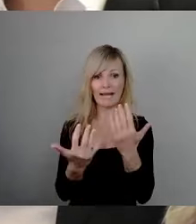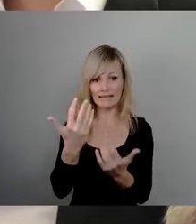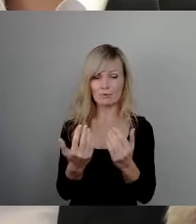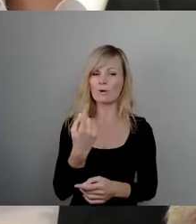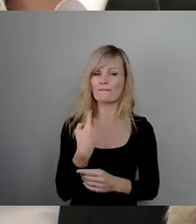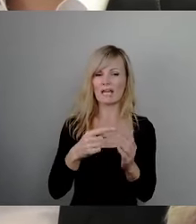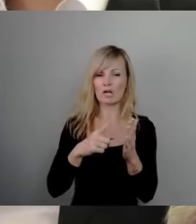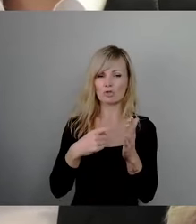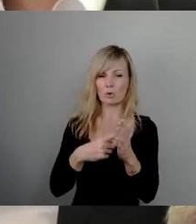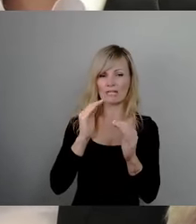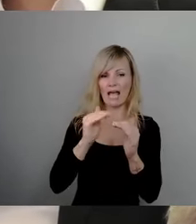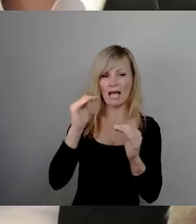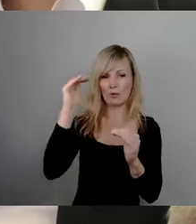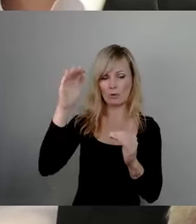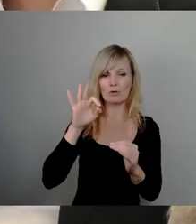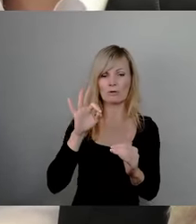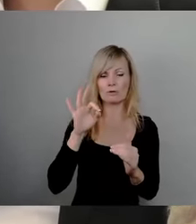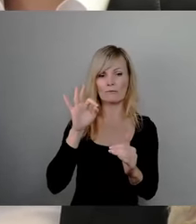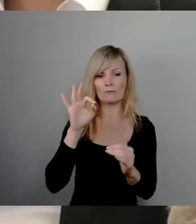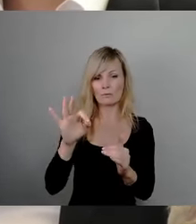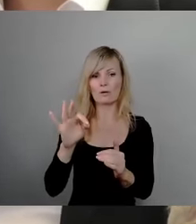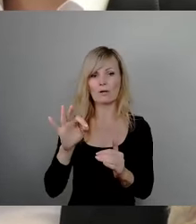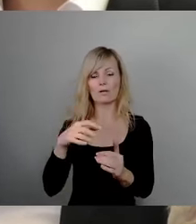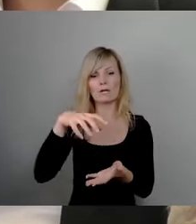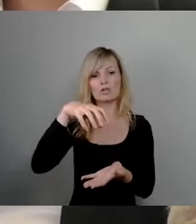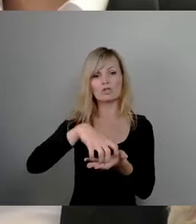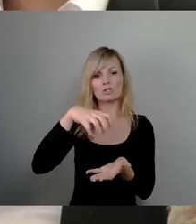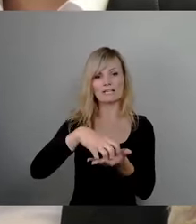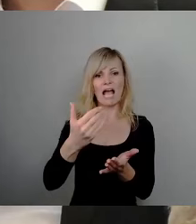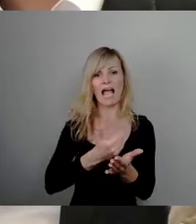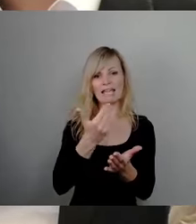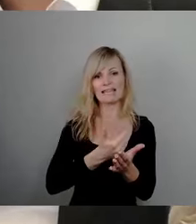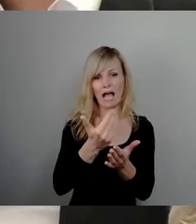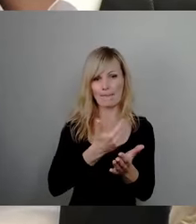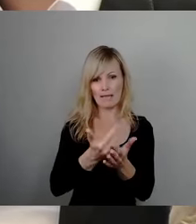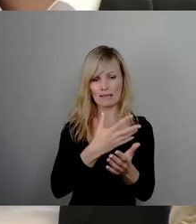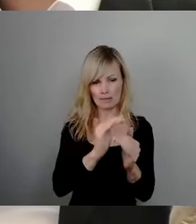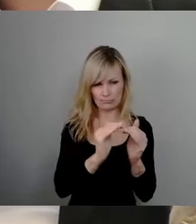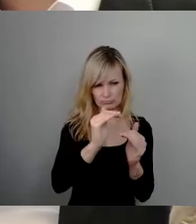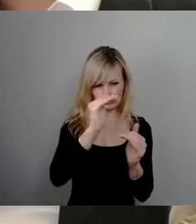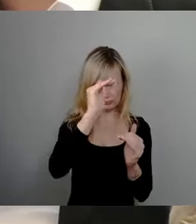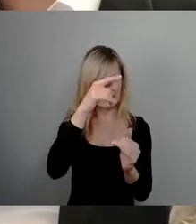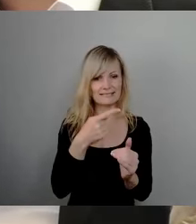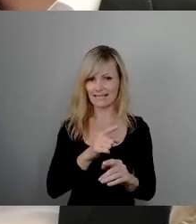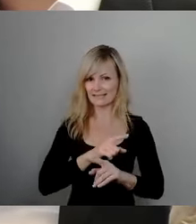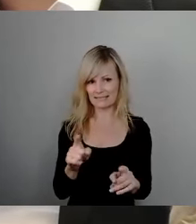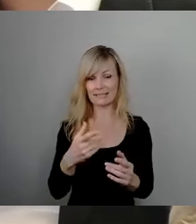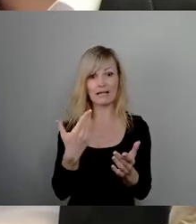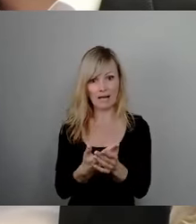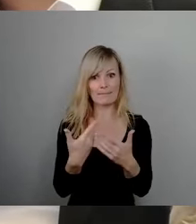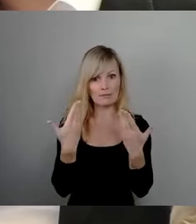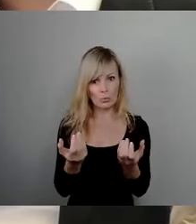eine Steuererhöhung zur Mehrung der städtischen Einnahme realisieren. Und genau das ist hier erfolgt